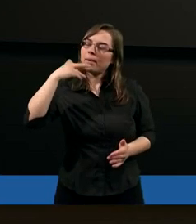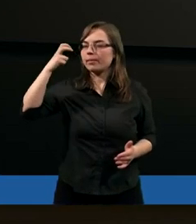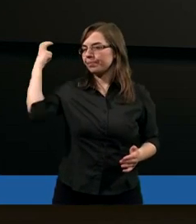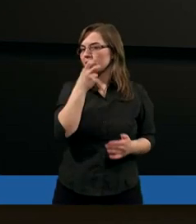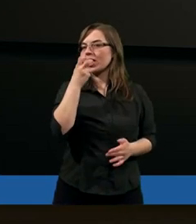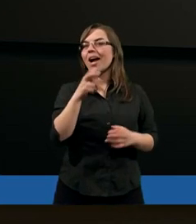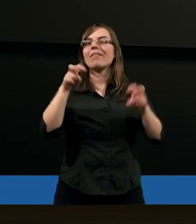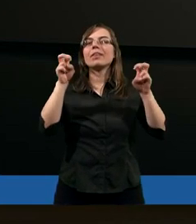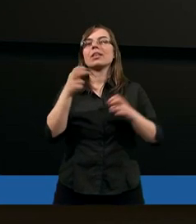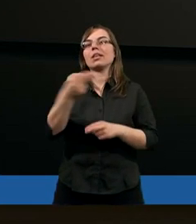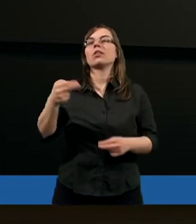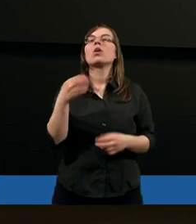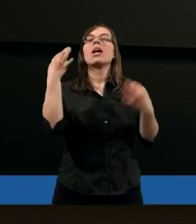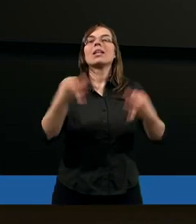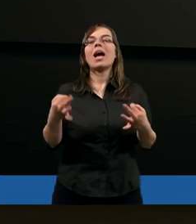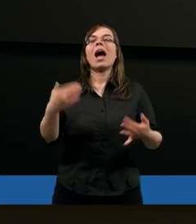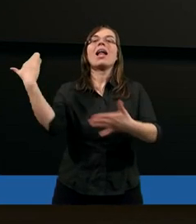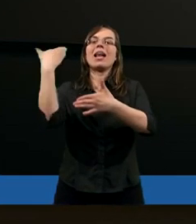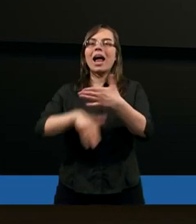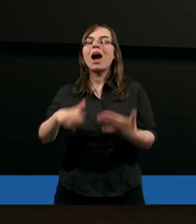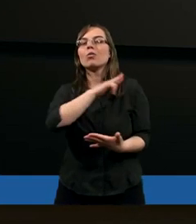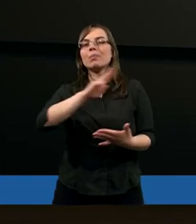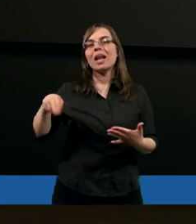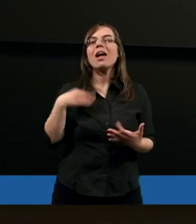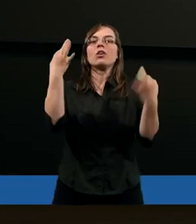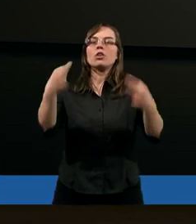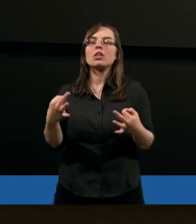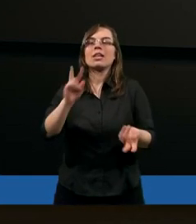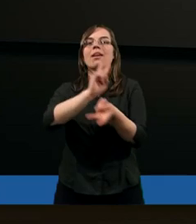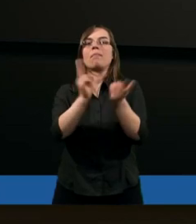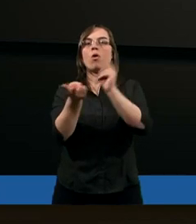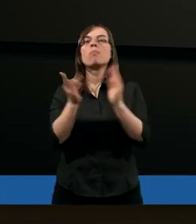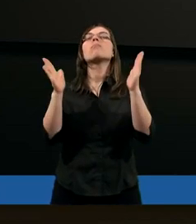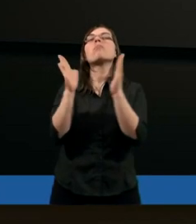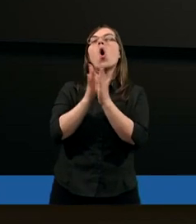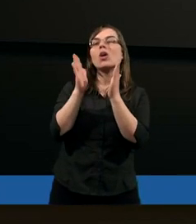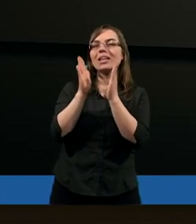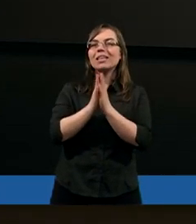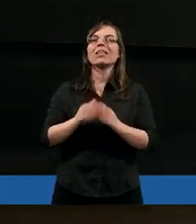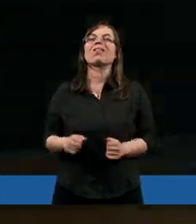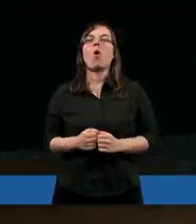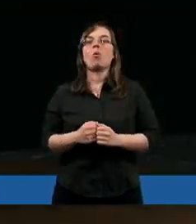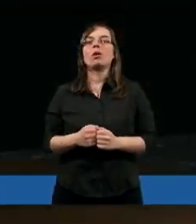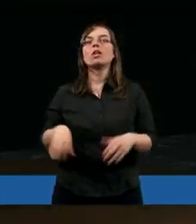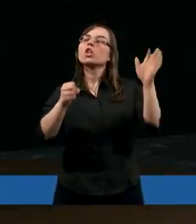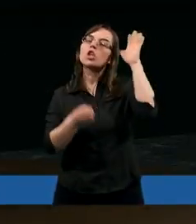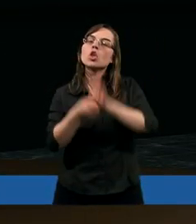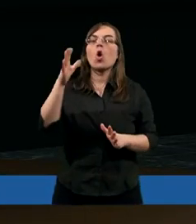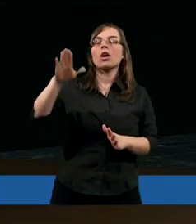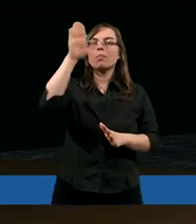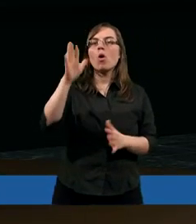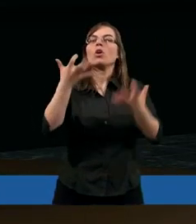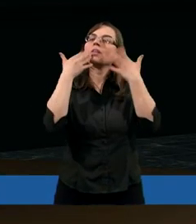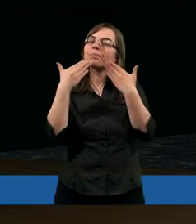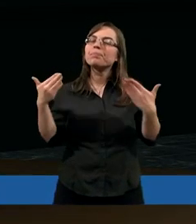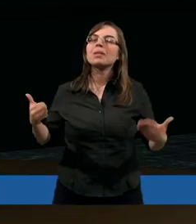bardzo ciekawe studium. A teraz zakończymy nasze dzisiejsze spotkanie modlitwą. Drogi Panie,